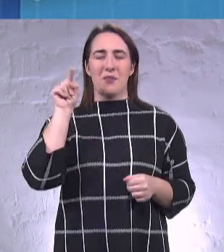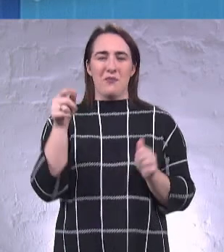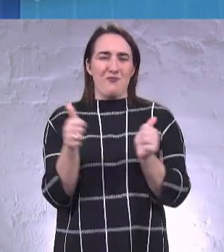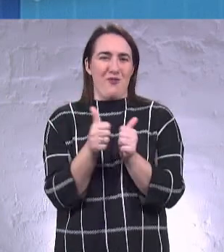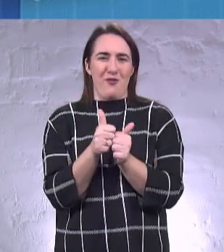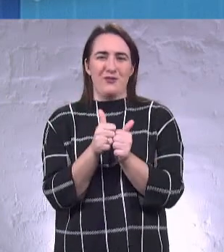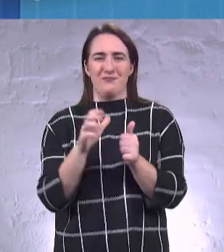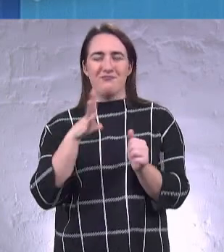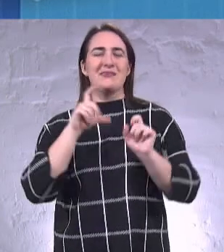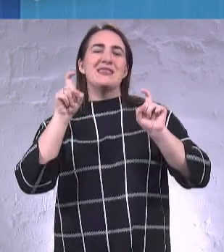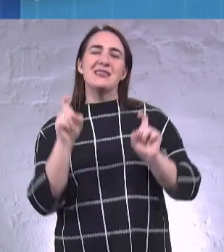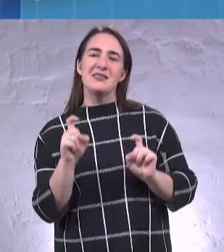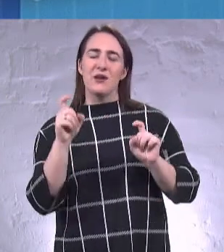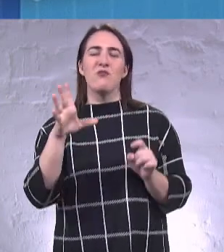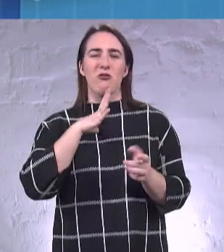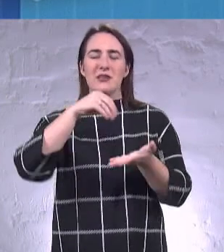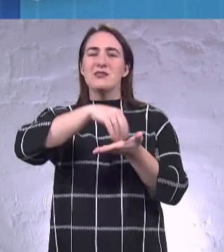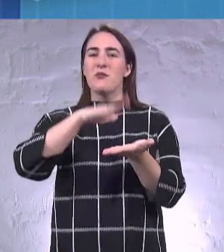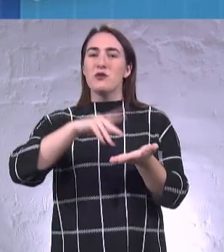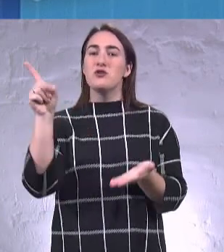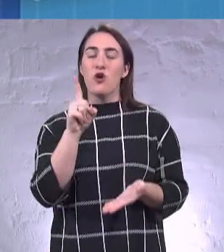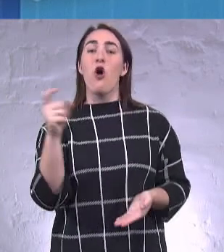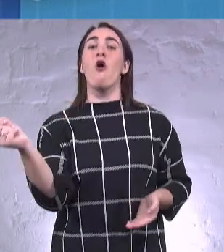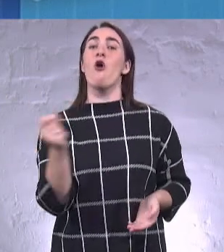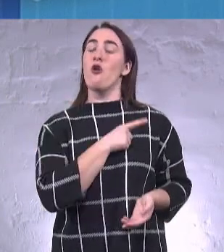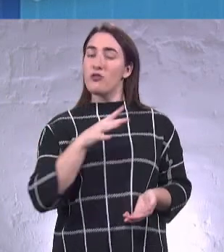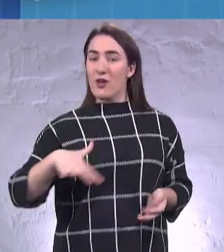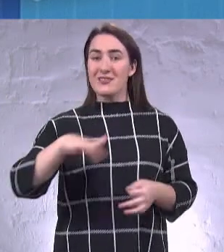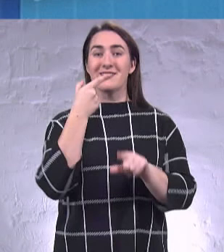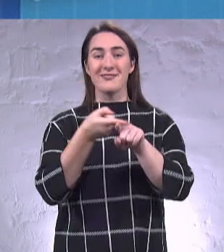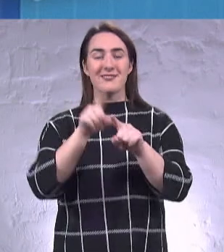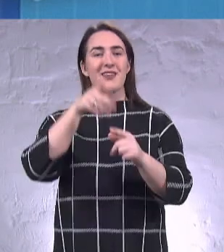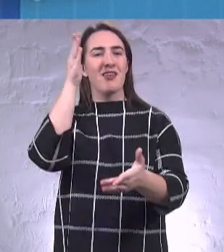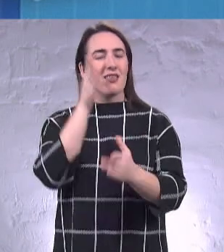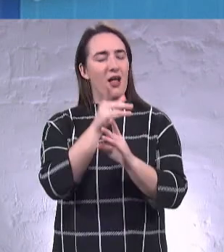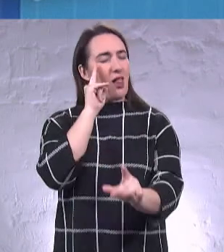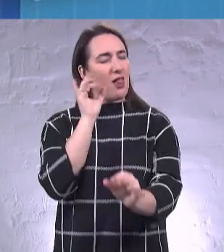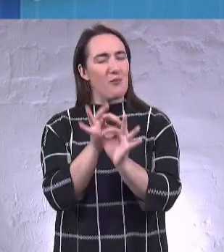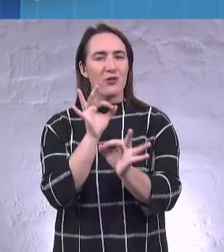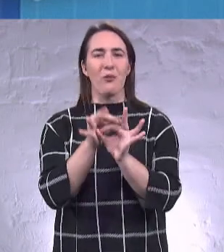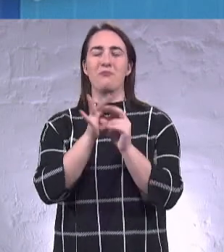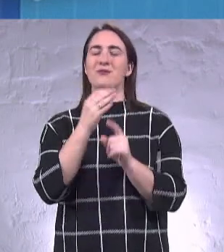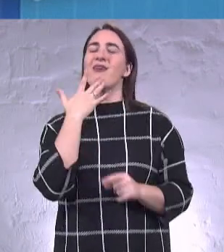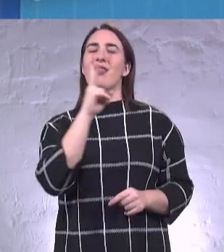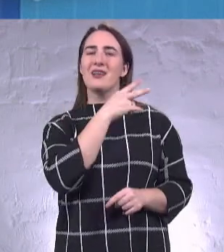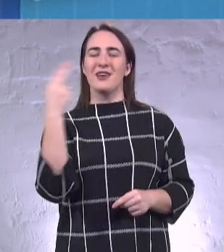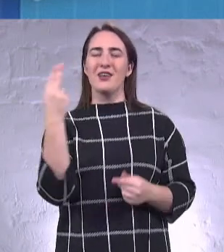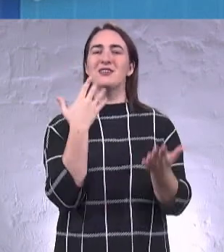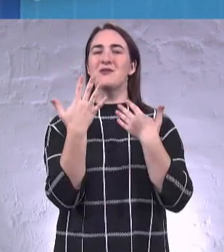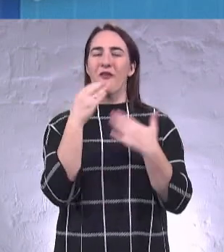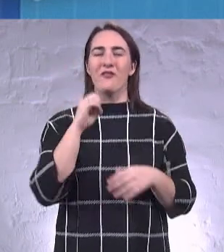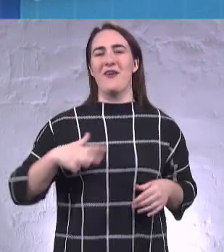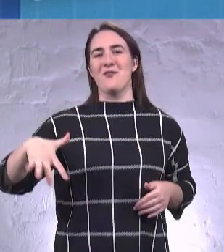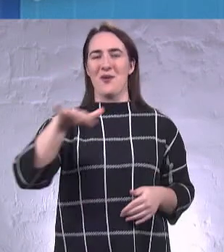сиділи, було записано, що Одещина – це є лабораторією міжнаціональних стосунків в Європі.